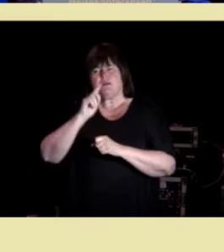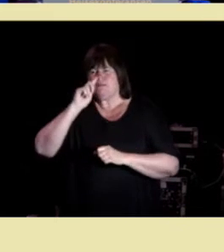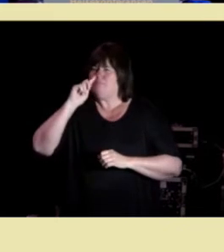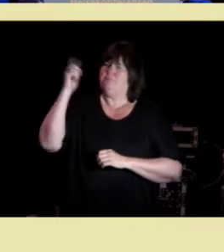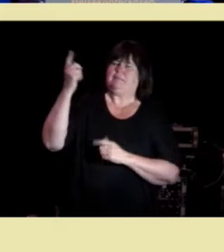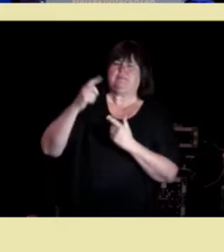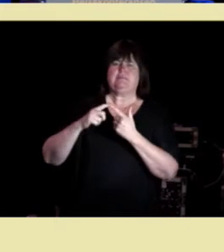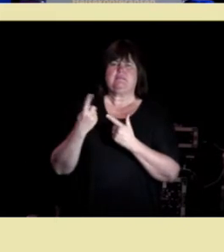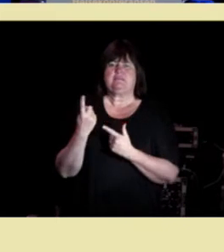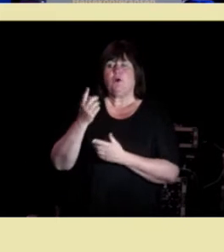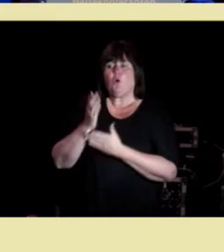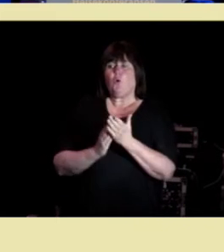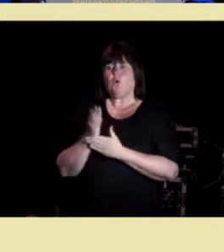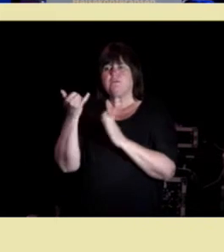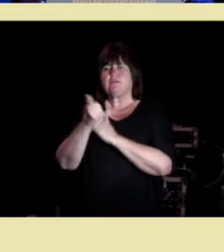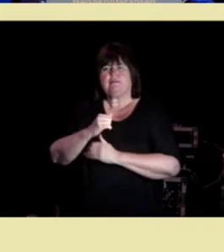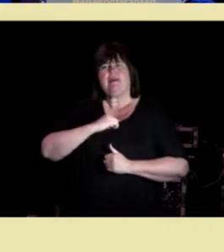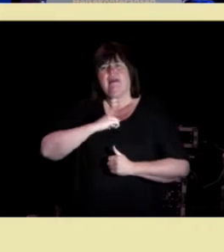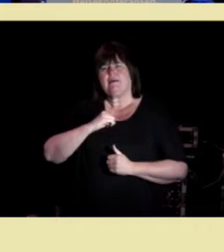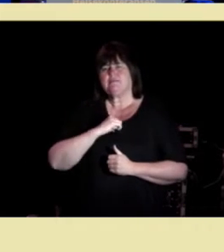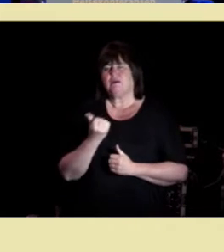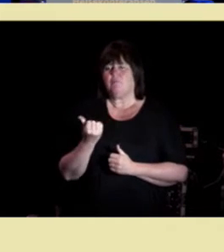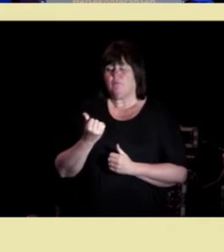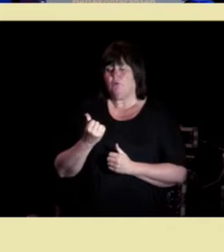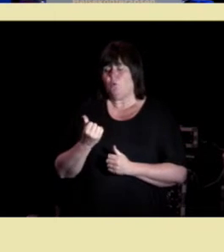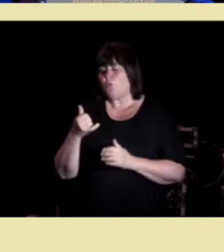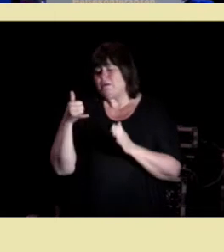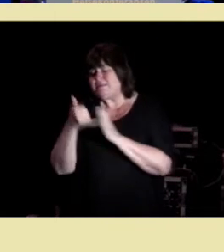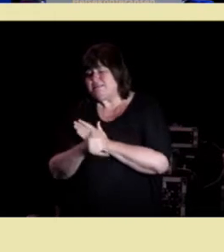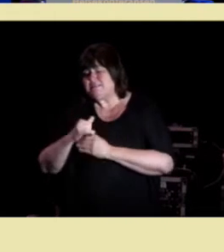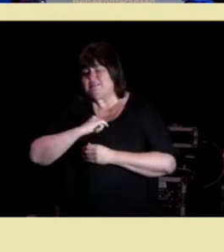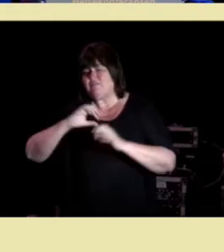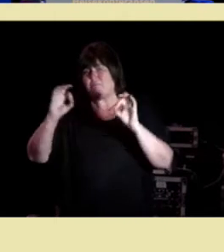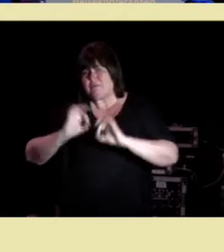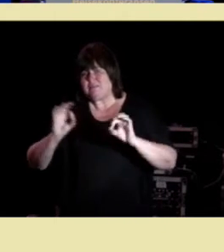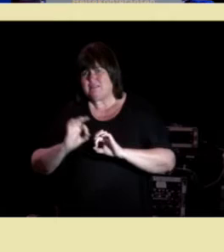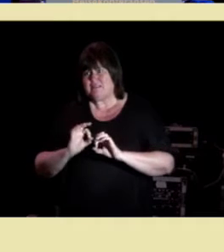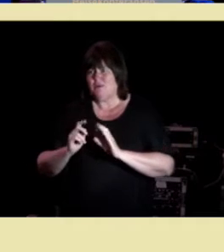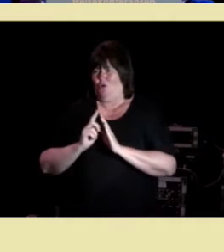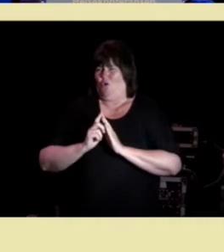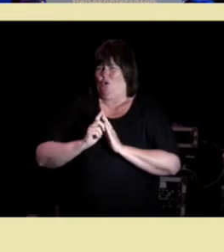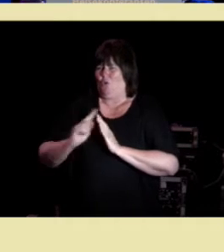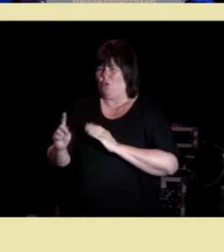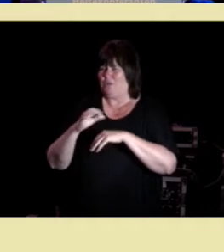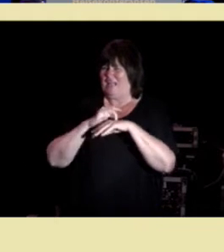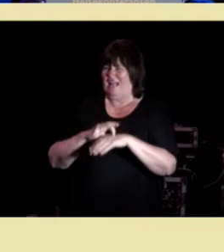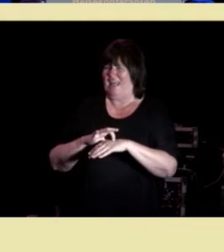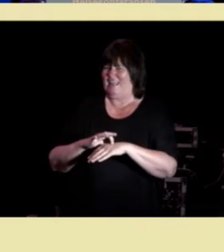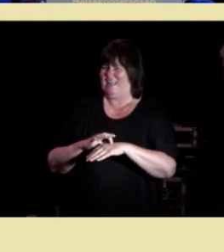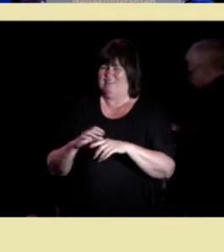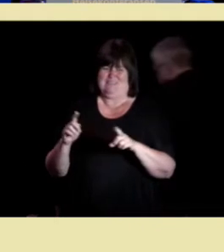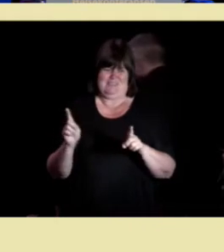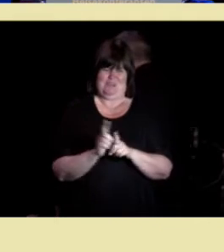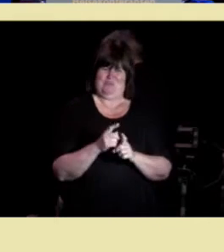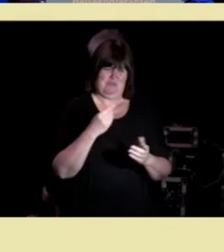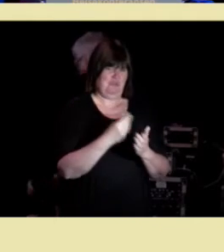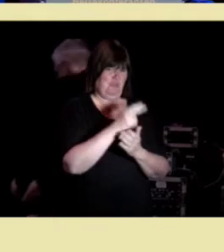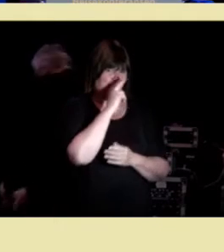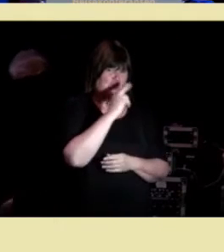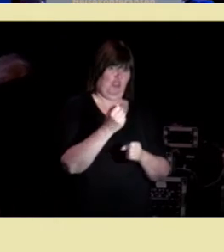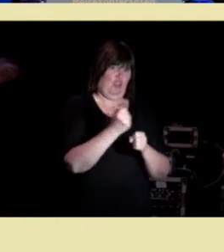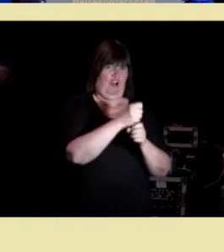årsaken i egenskaper ved medisinen selv å gå til legen er nemlig ikke det samme som å kjøpe seg ny kaffetrakter